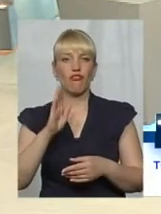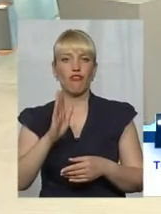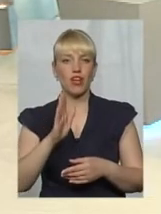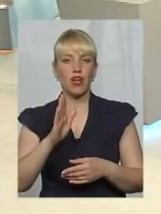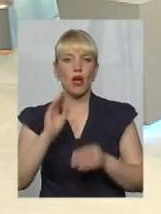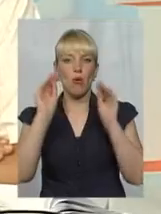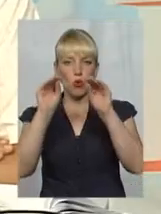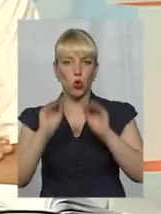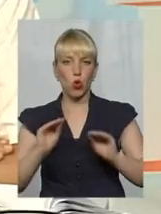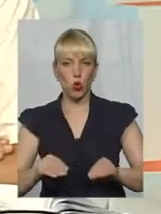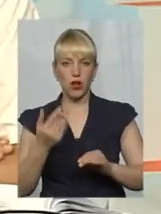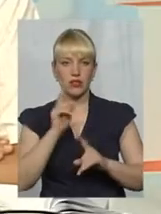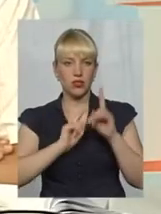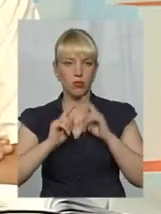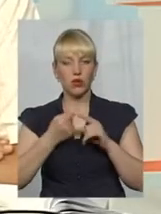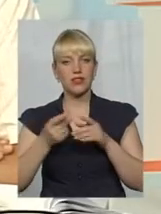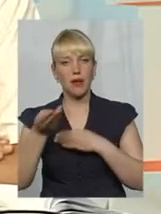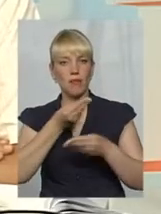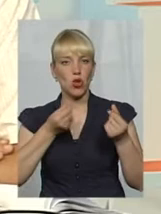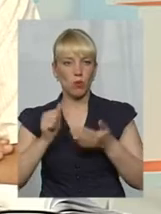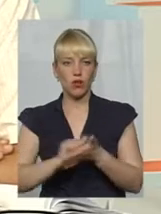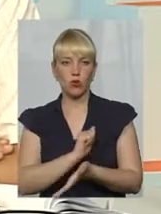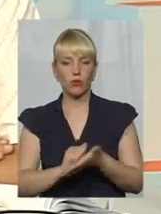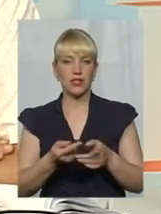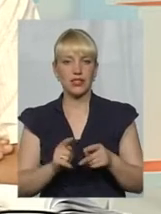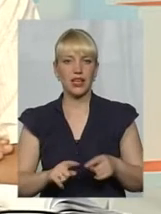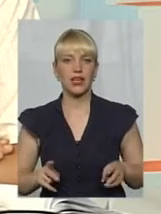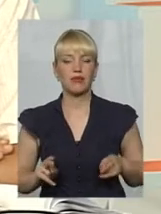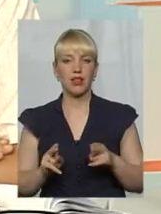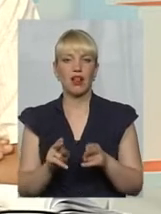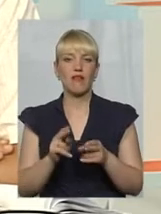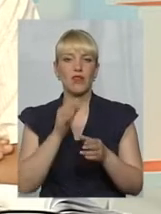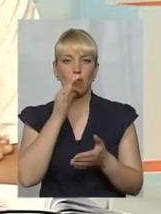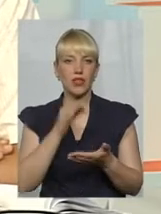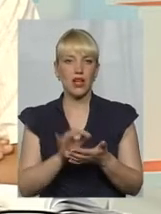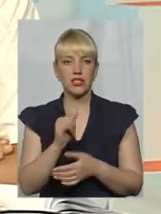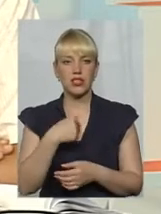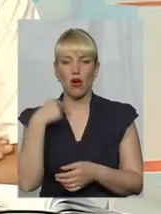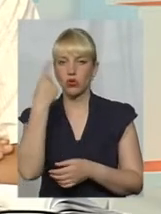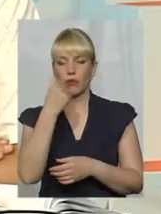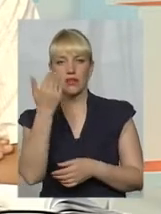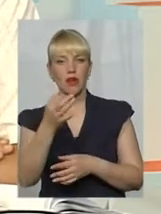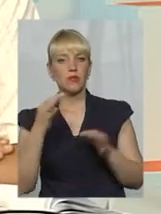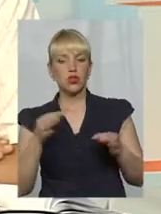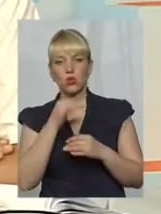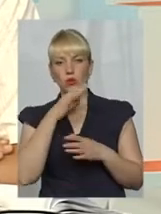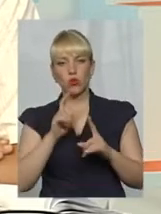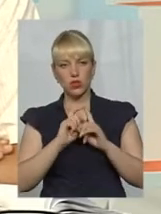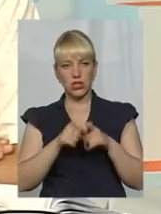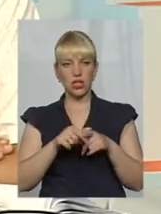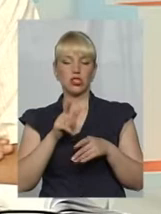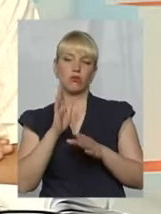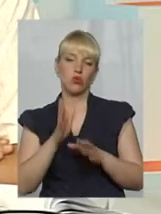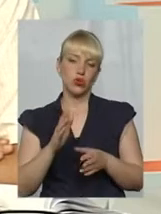це вже підробка документів, це вже кримінальна відповідальність. І тут я особисто не можу вам сказати, чи буде хтось щось